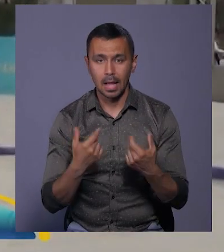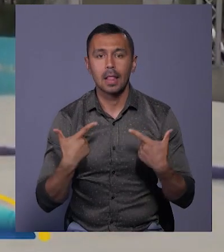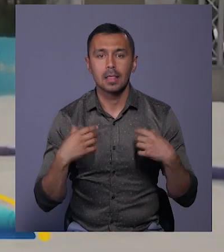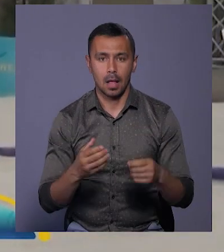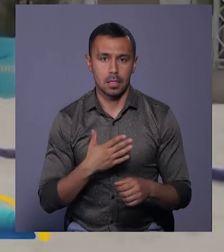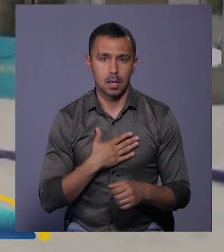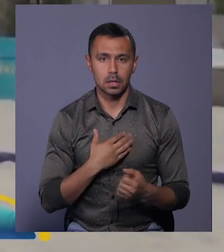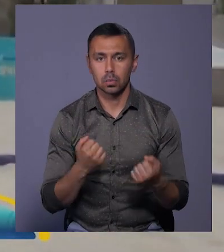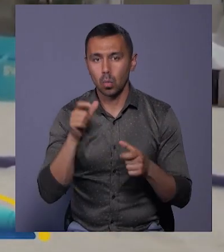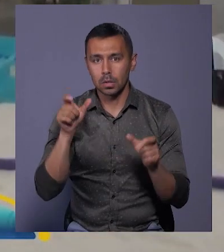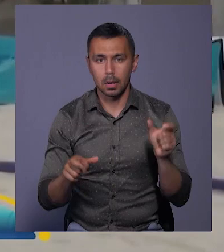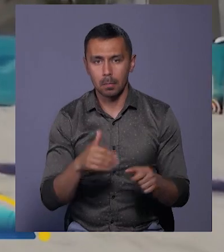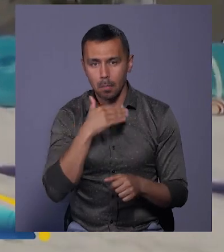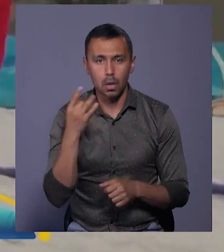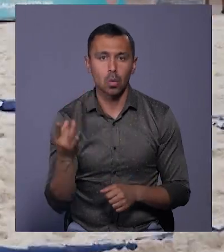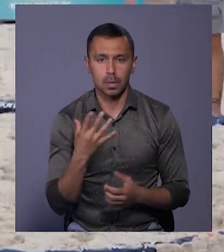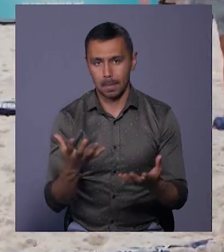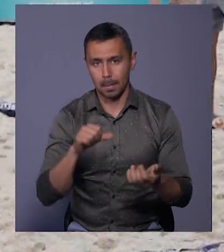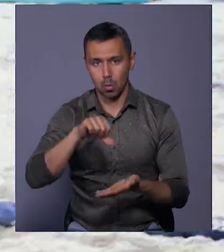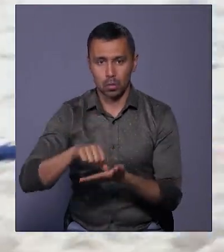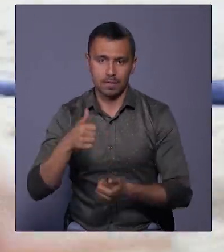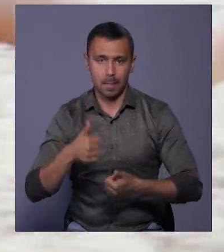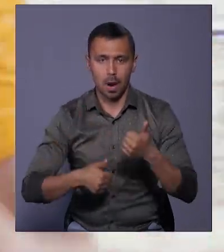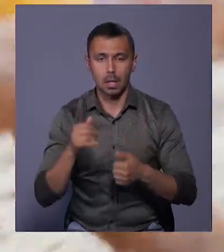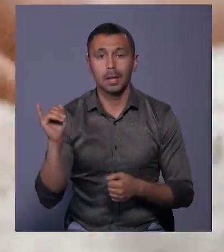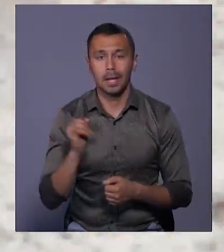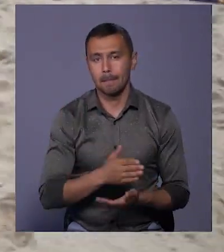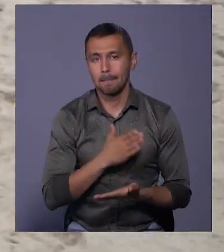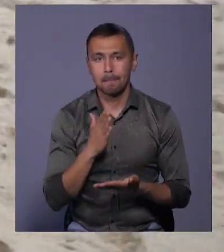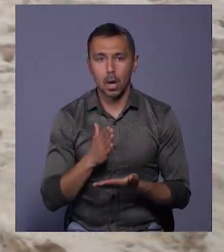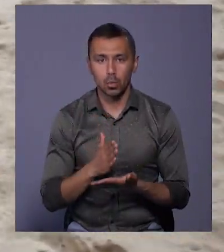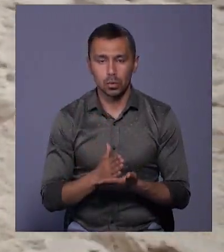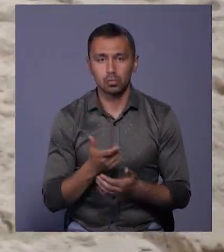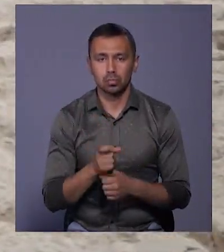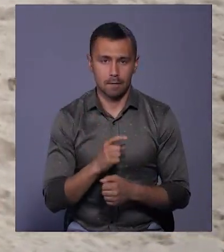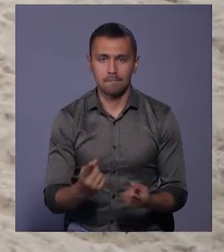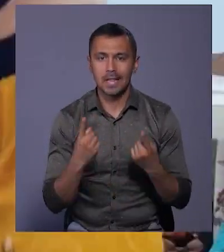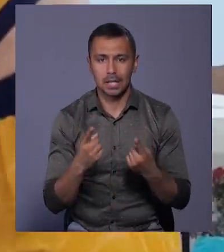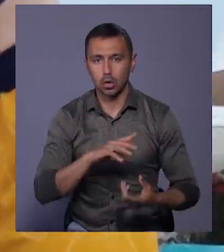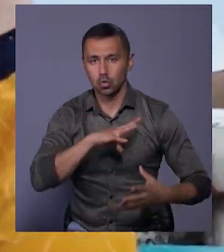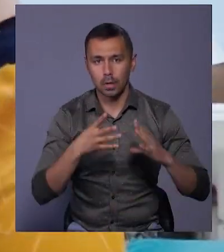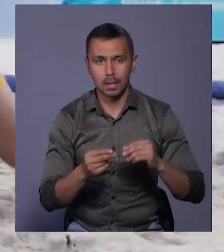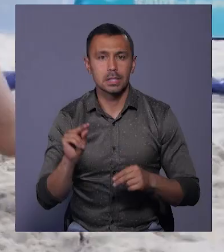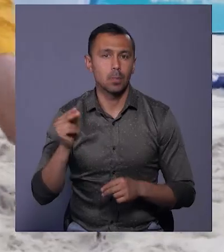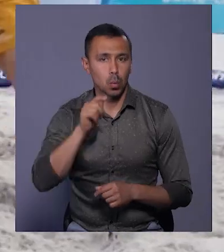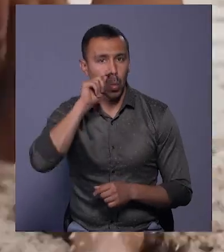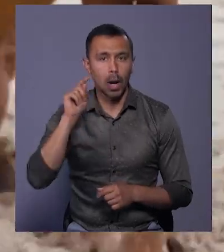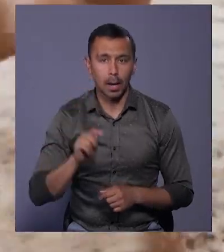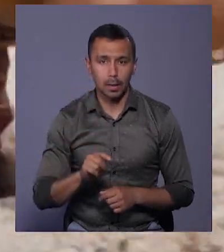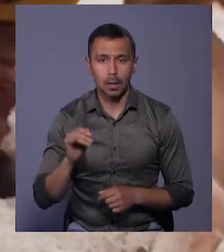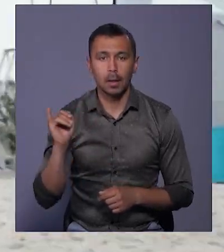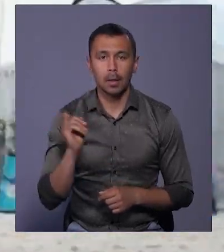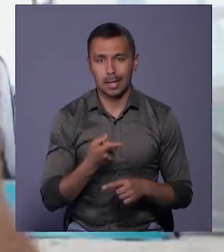де наші спортсмени неодноразово приймали участь в змаганнях. І мають досить вагомні результати. Є чемпіони України.